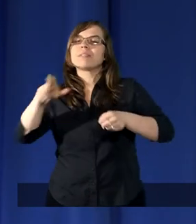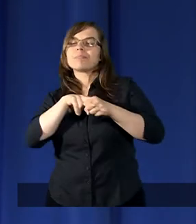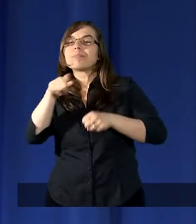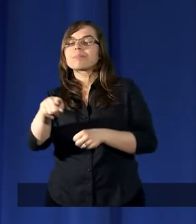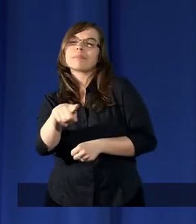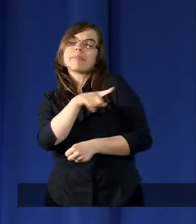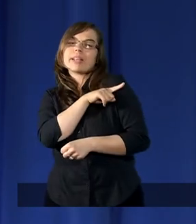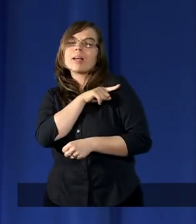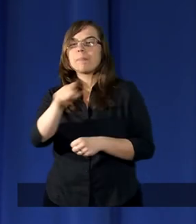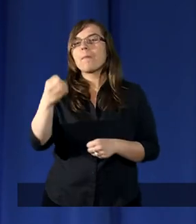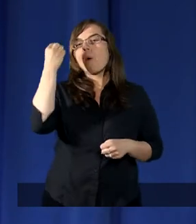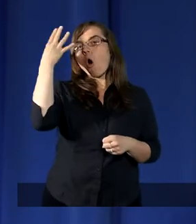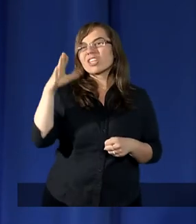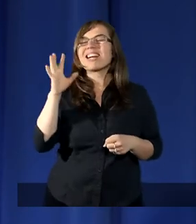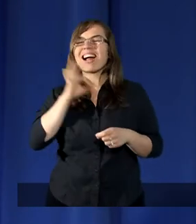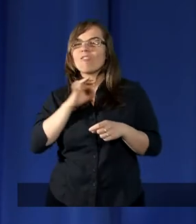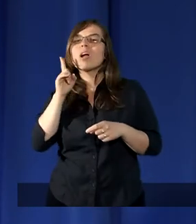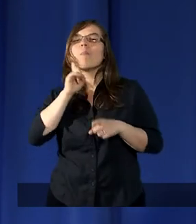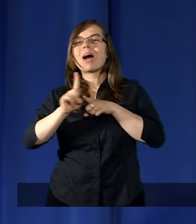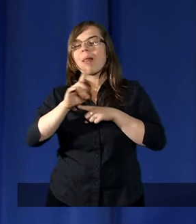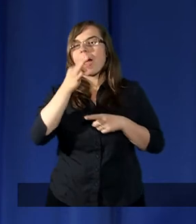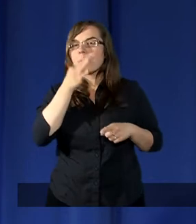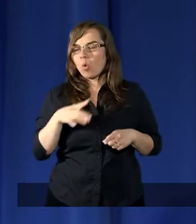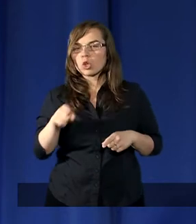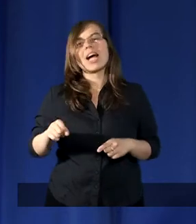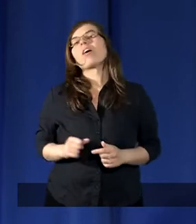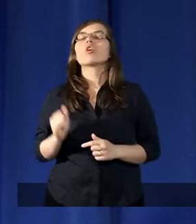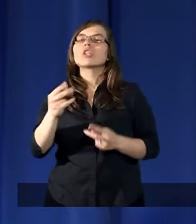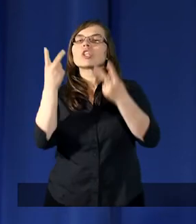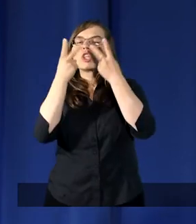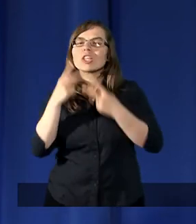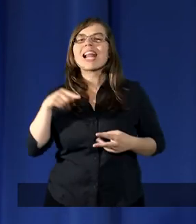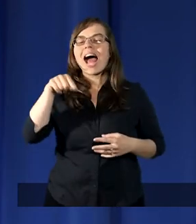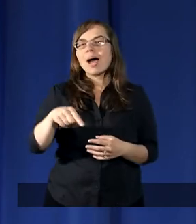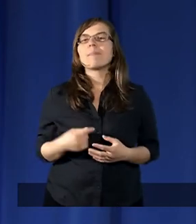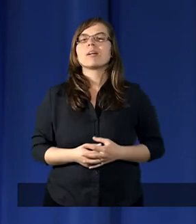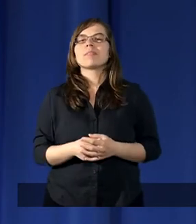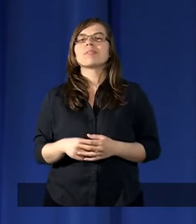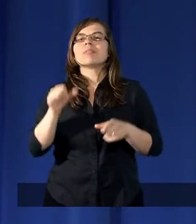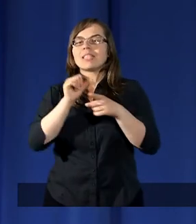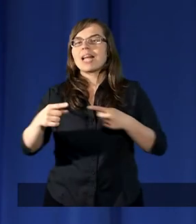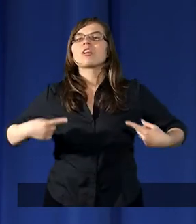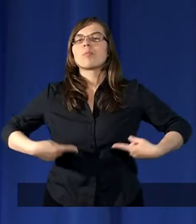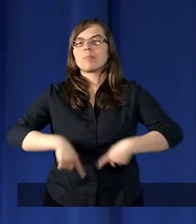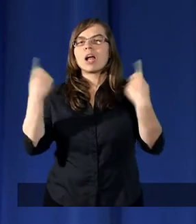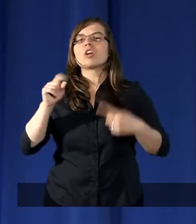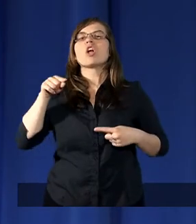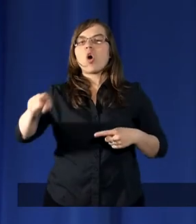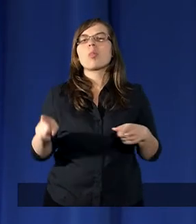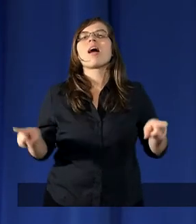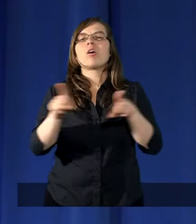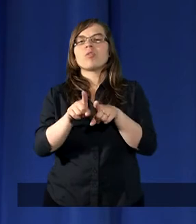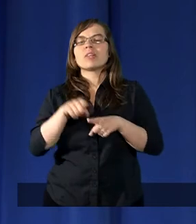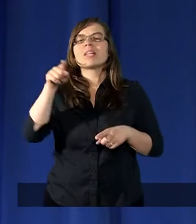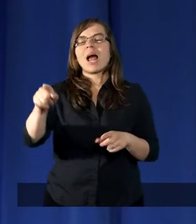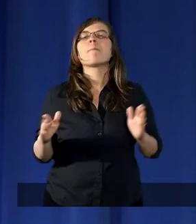pilnowała tego Mojżesza, czytamy i jesteśmy przekonani, że ona również